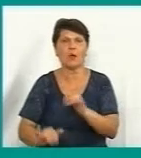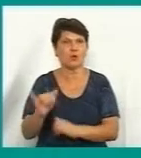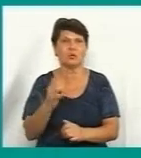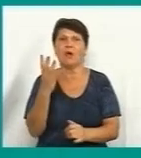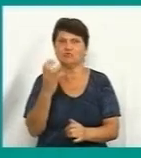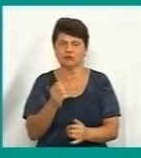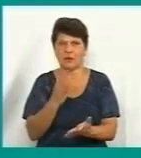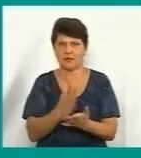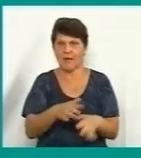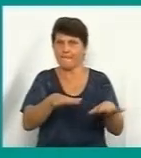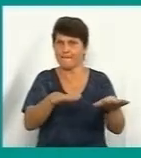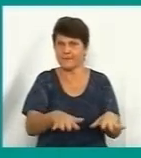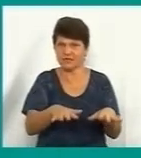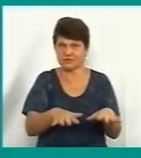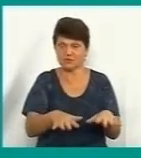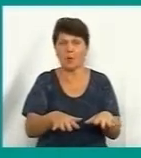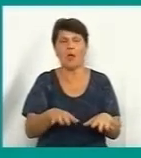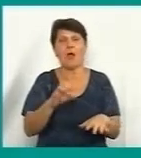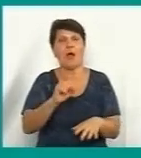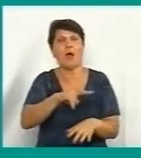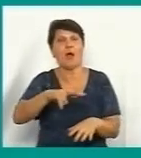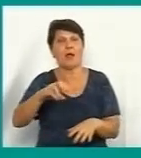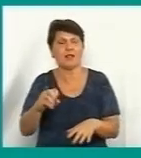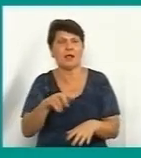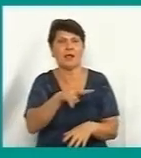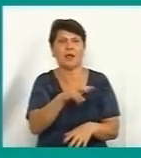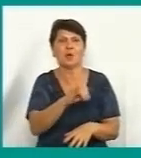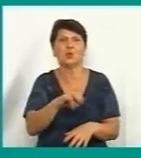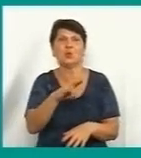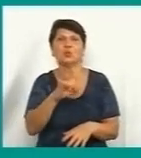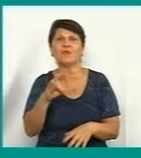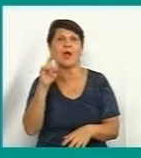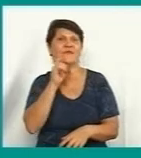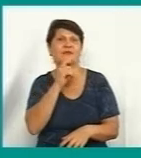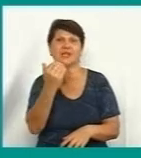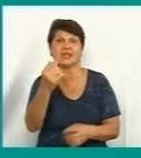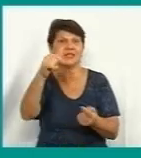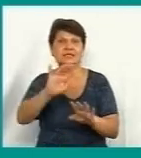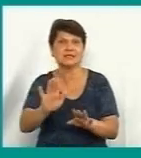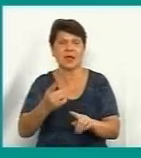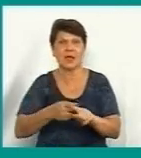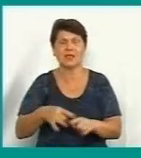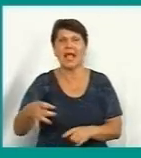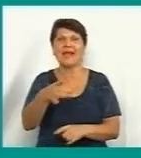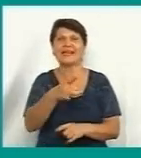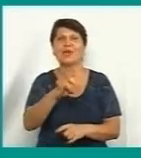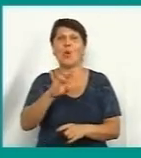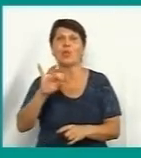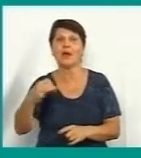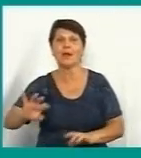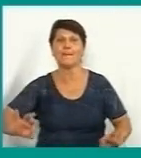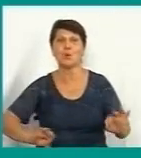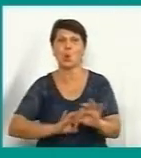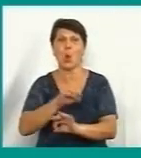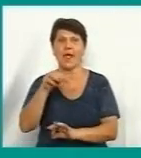вичерпано. Але мова йде на території Людовки не для Вінниці цей завод, а це міжрегіональний проєкт, який може